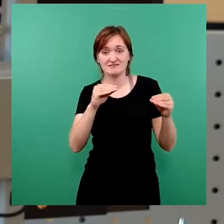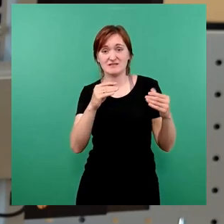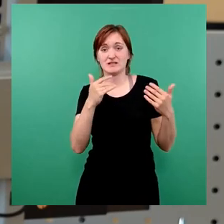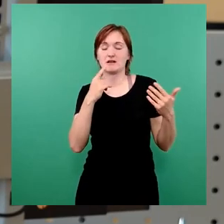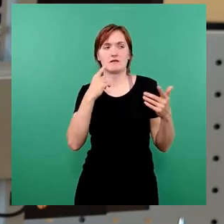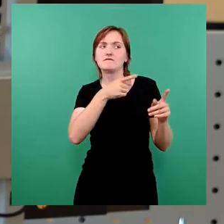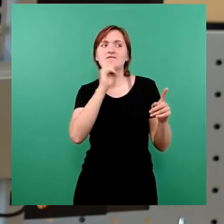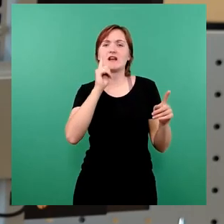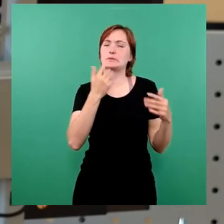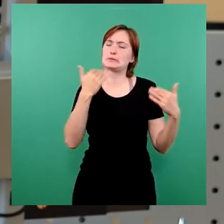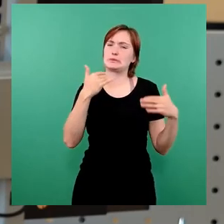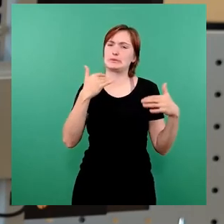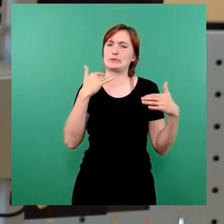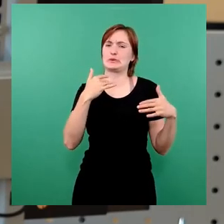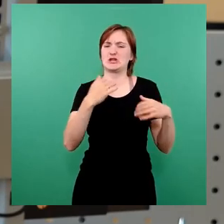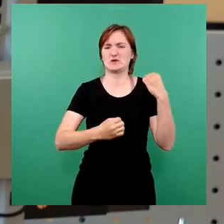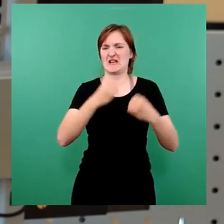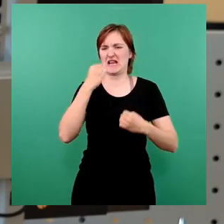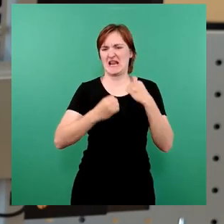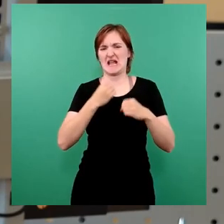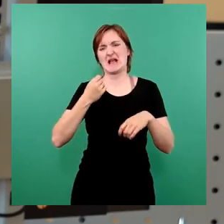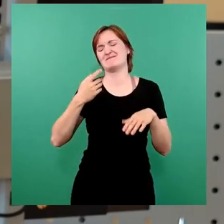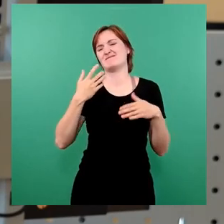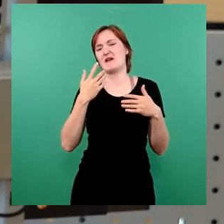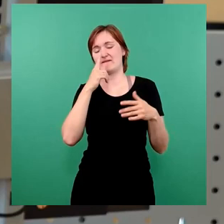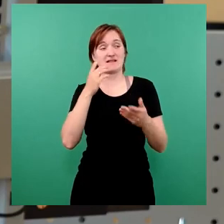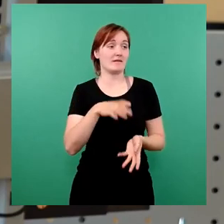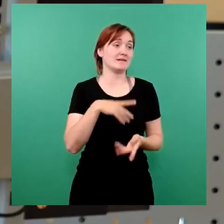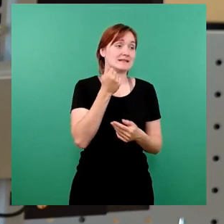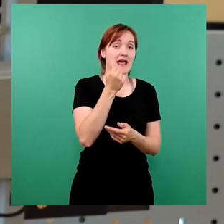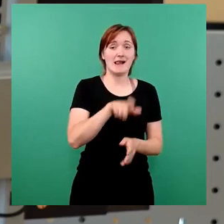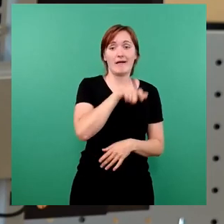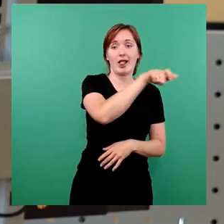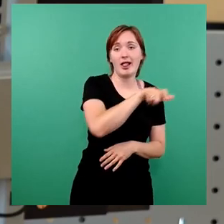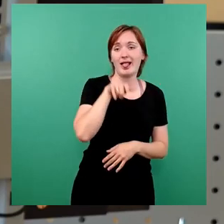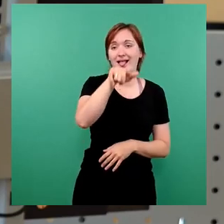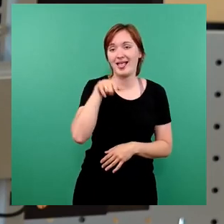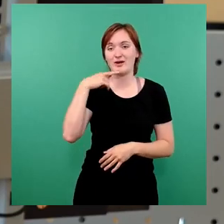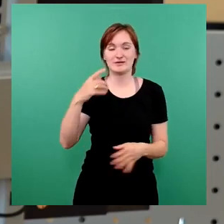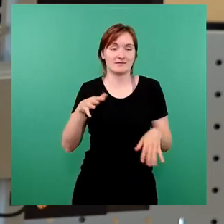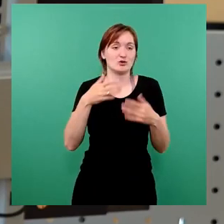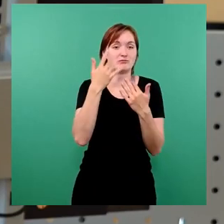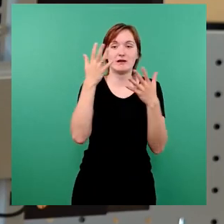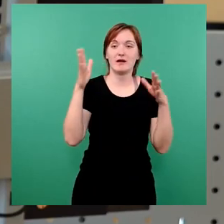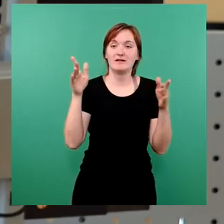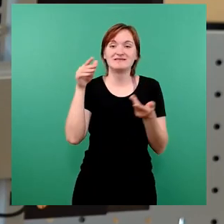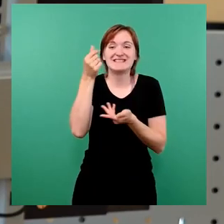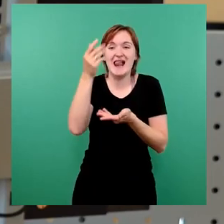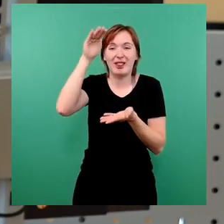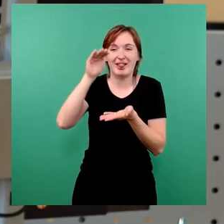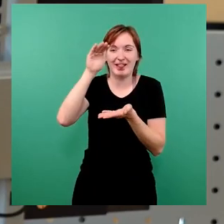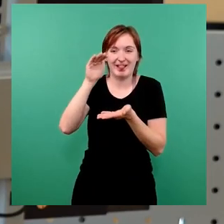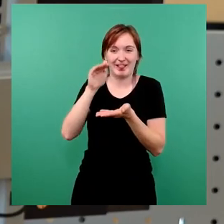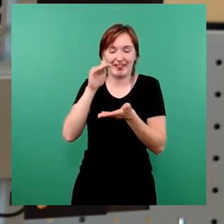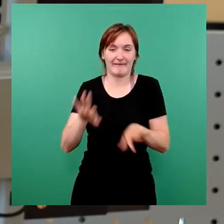nachrechnen, in Teufels Küche. Weil wenn wir dem einen eine Bürgschaft geben, warum dann nicht dem anderen? Das Problem sind jedoch